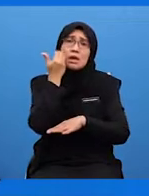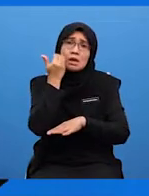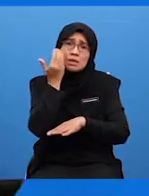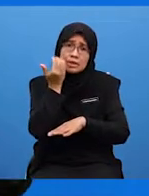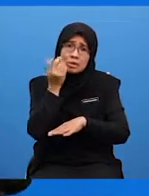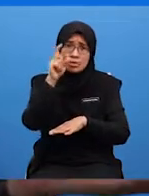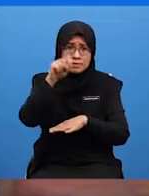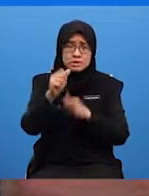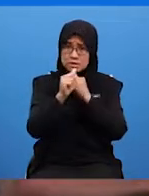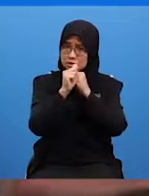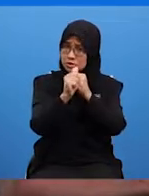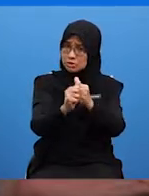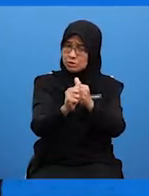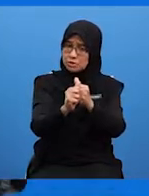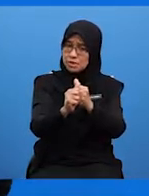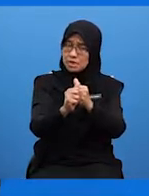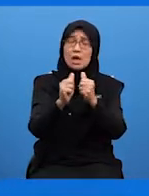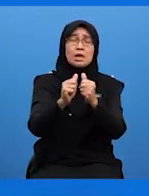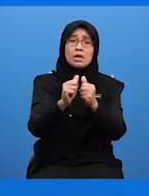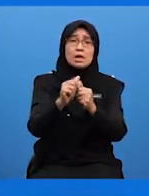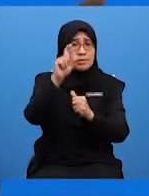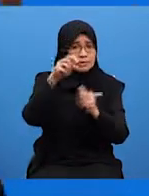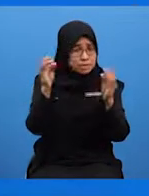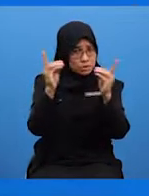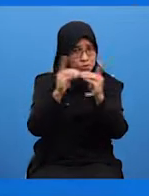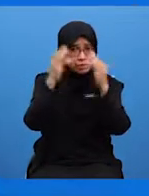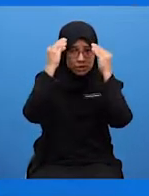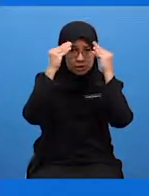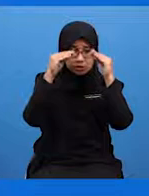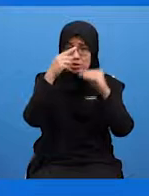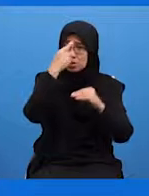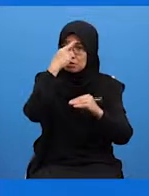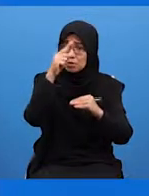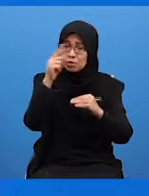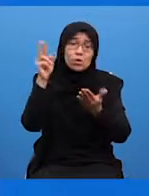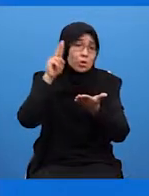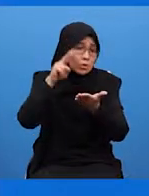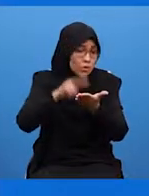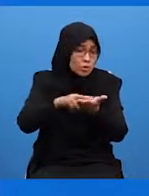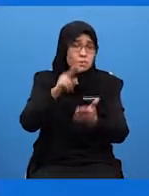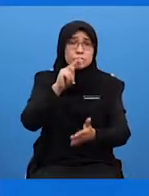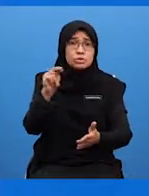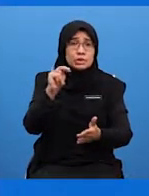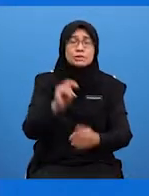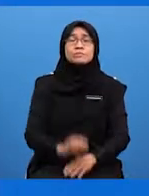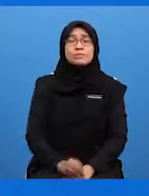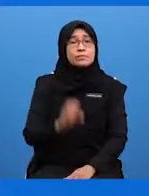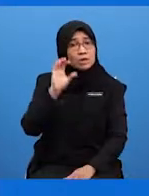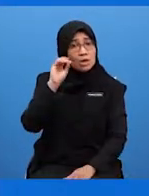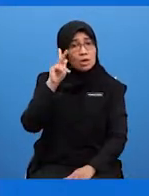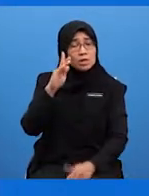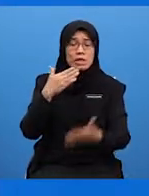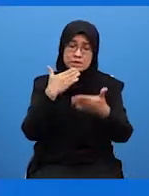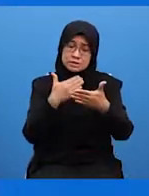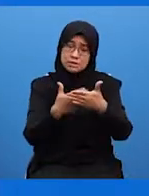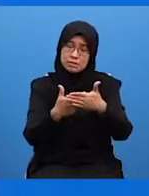guru pembimbing di sekolah masing-masing Jangan murka kan? Betul Cikgu Don? betul Jadi, nampaknya pelajar-pelajar sekalian Sampai di sini sahaja